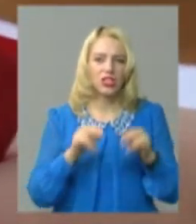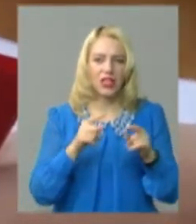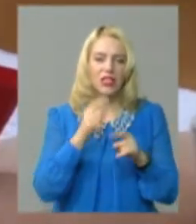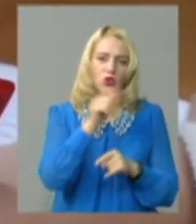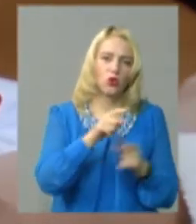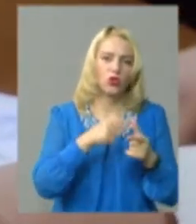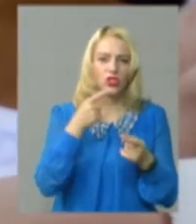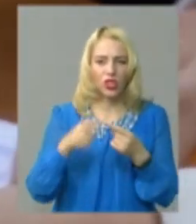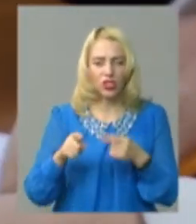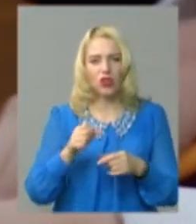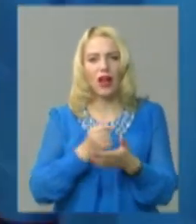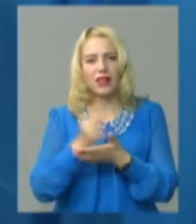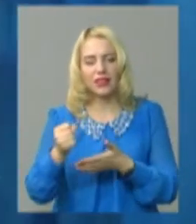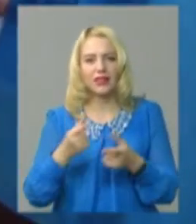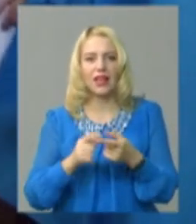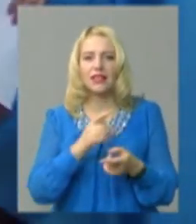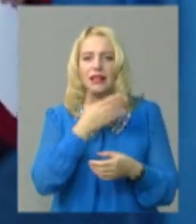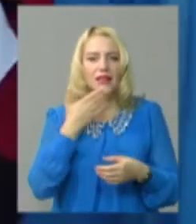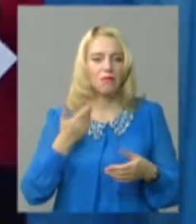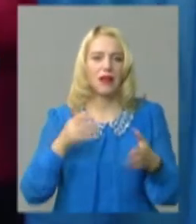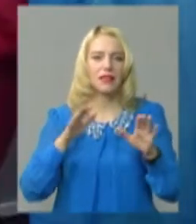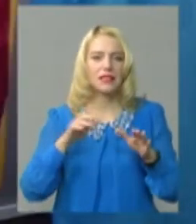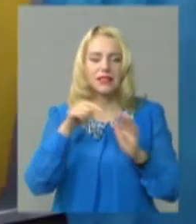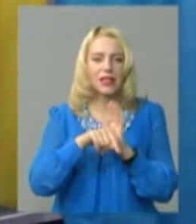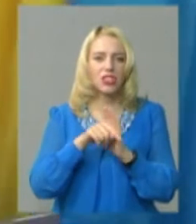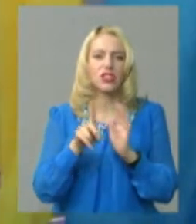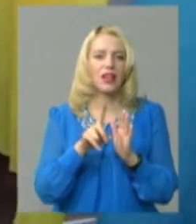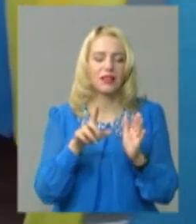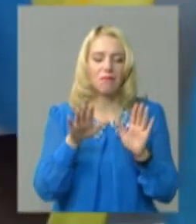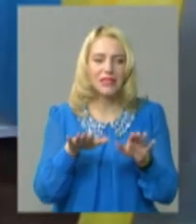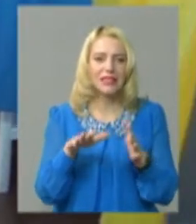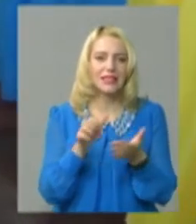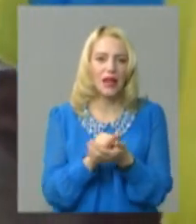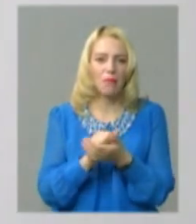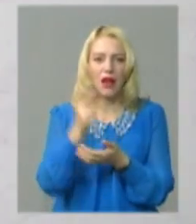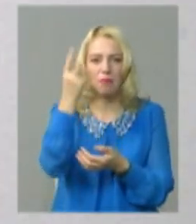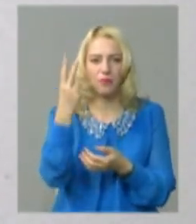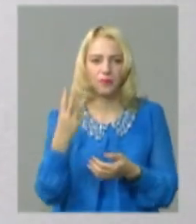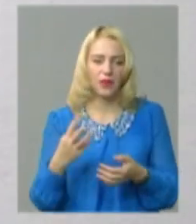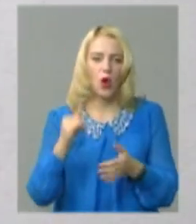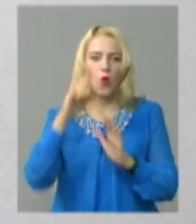потрапити до ради, незалежно від того, яке місце він займає у партійному виборчому списку.